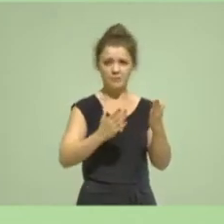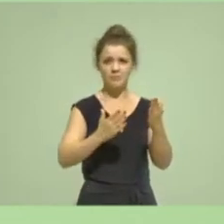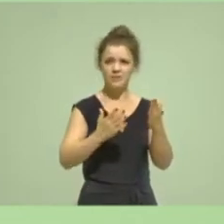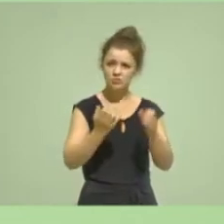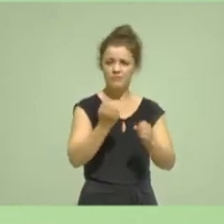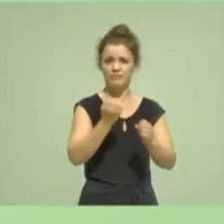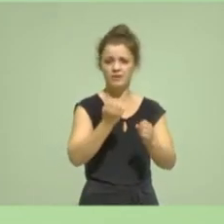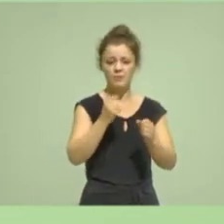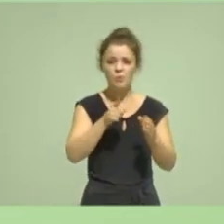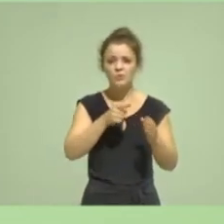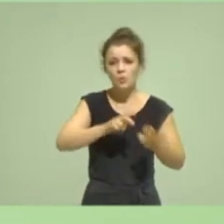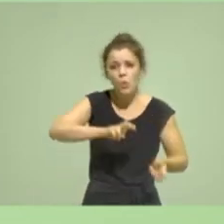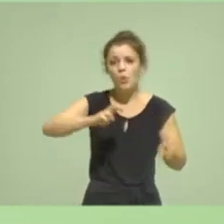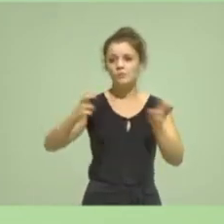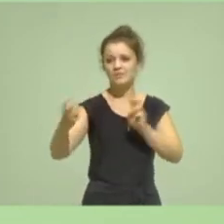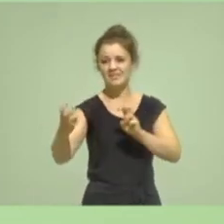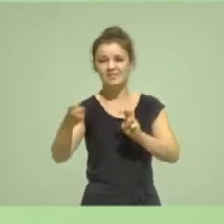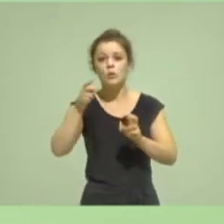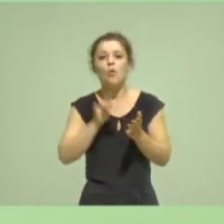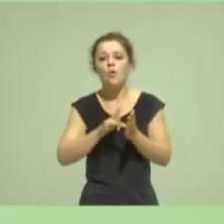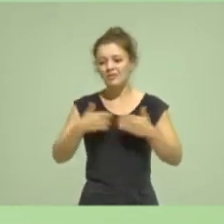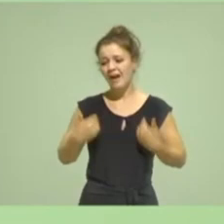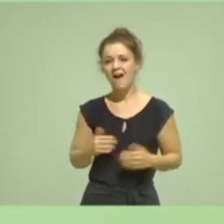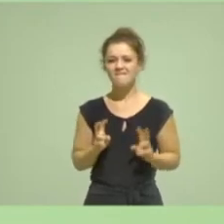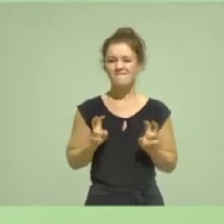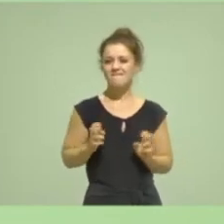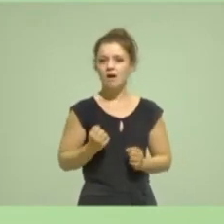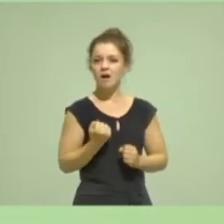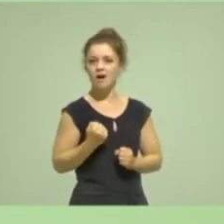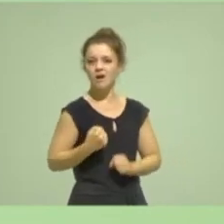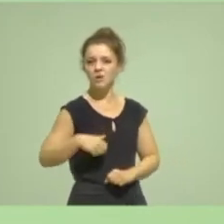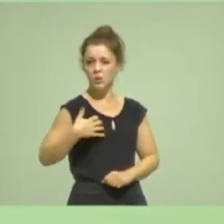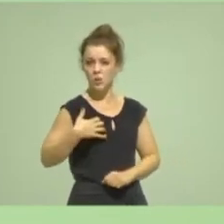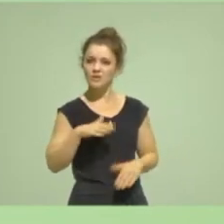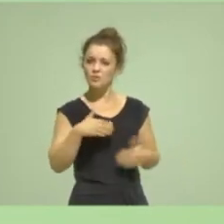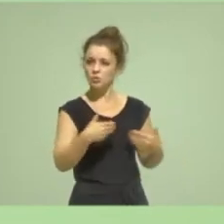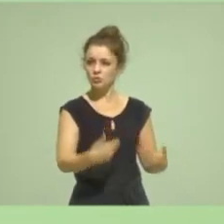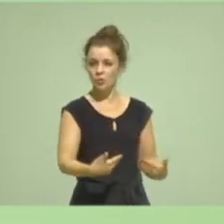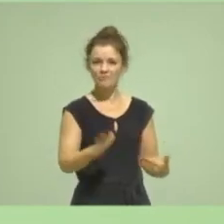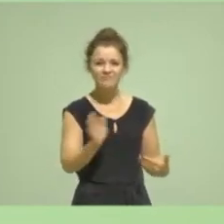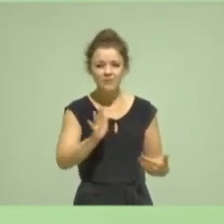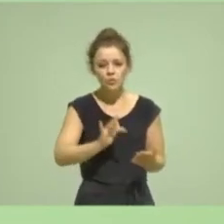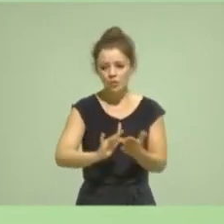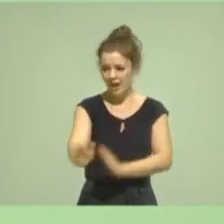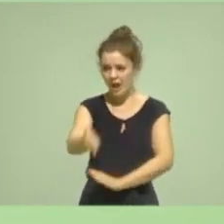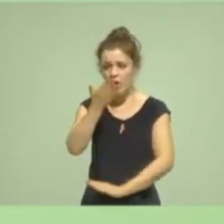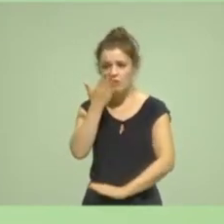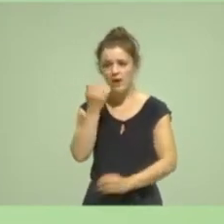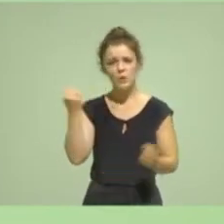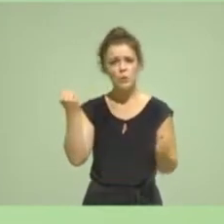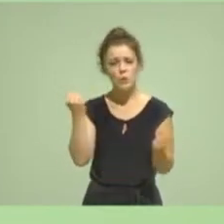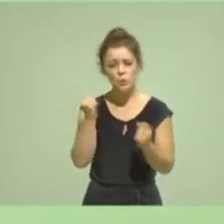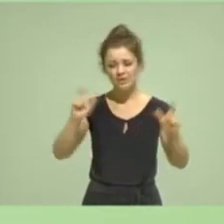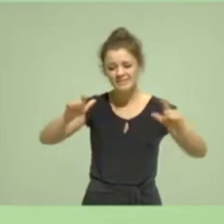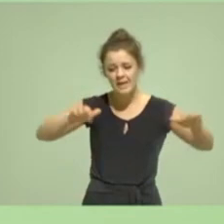gutes Gefühl haben, weil es unsere Sachen sind, sondern weil wir feststellen, dass wir gesellschaftliche Mehrheiten für